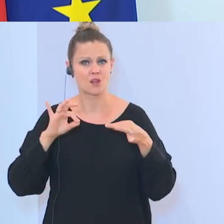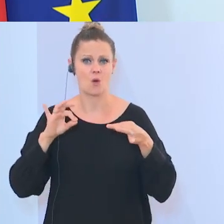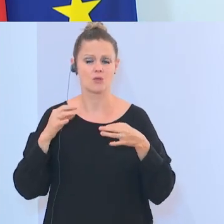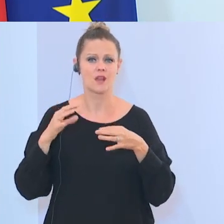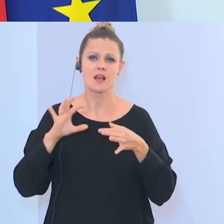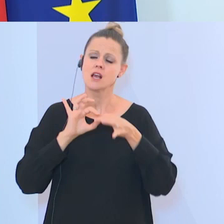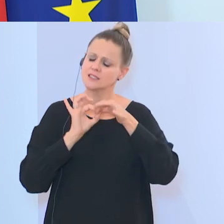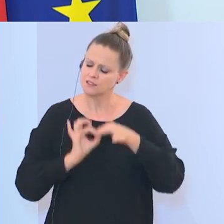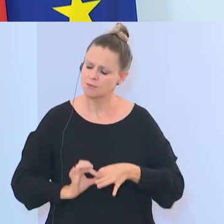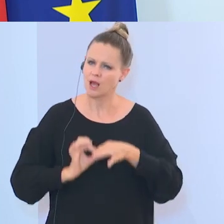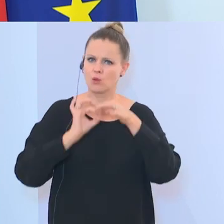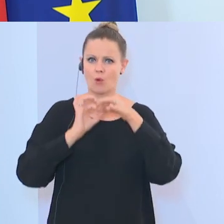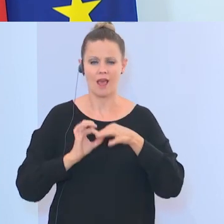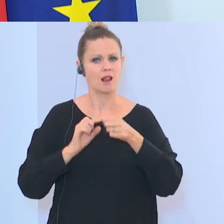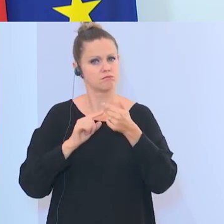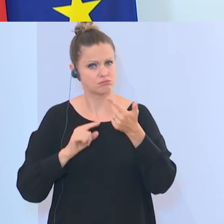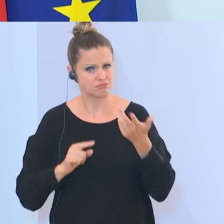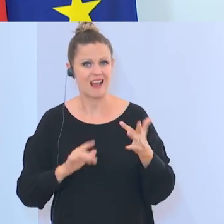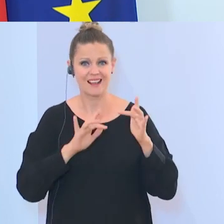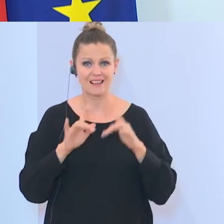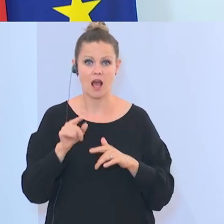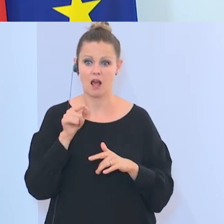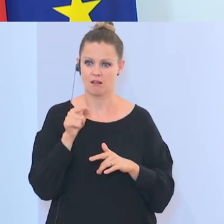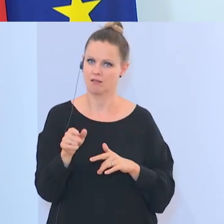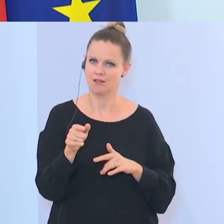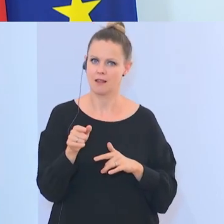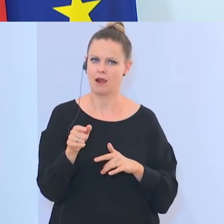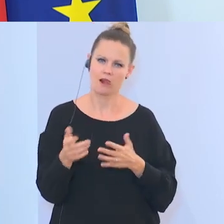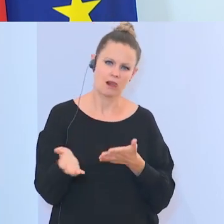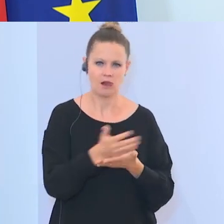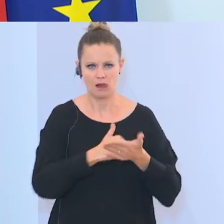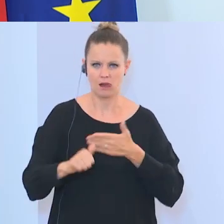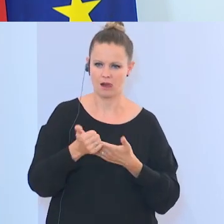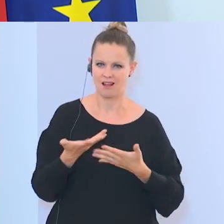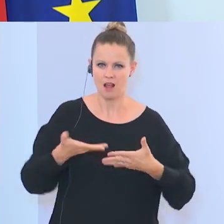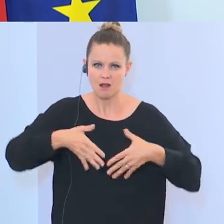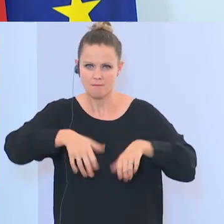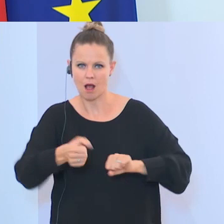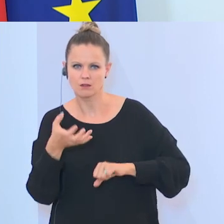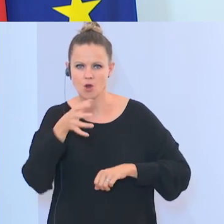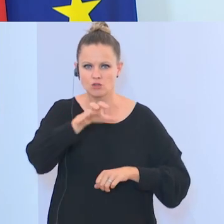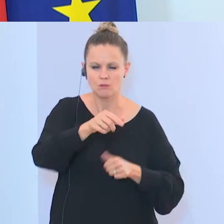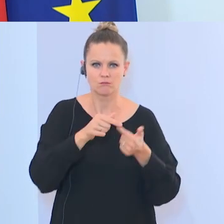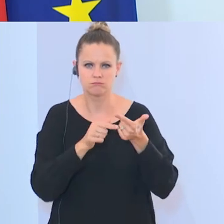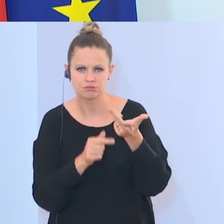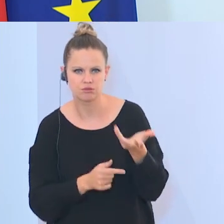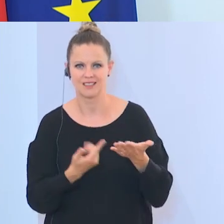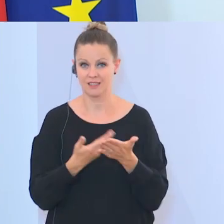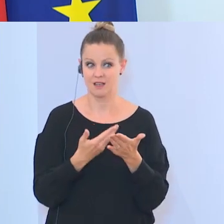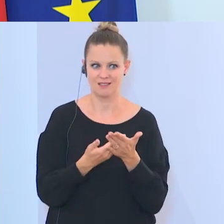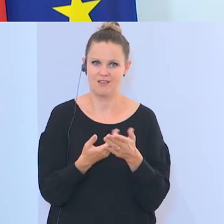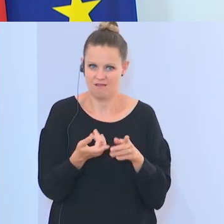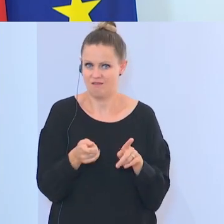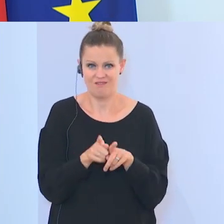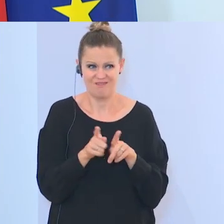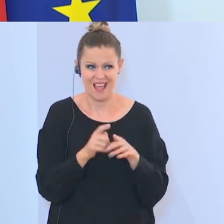kommuniziert wird, stellen sie eben diese Machtsymboliken, machttechnischen auch im Vordergrund und so wird die Religion